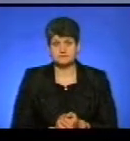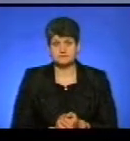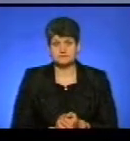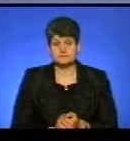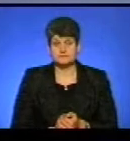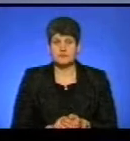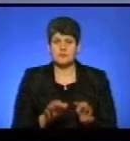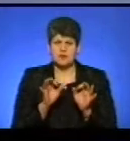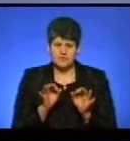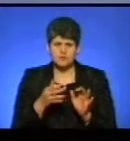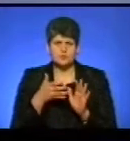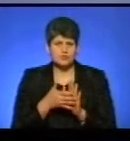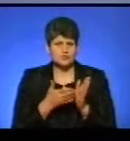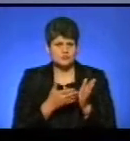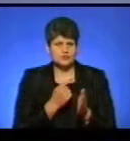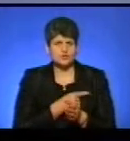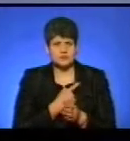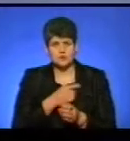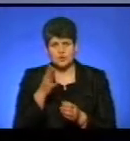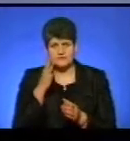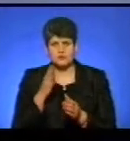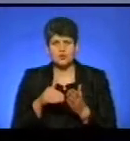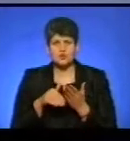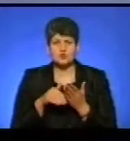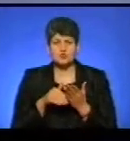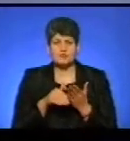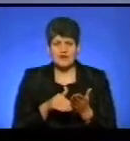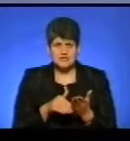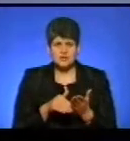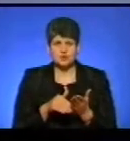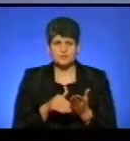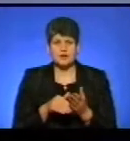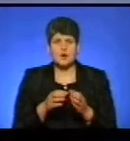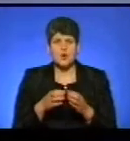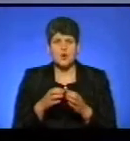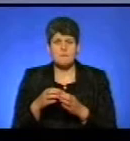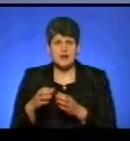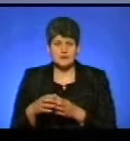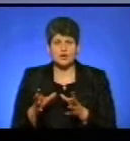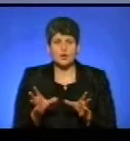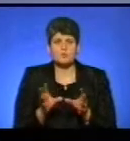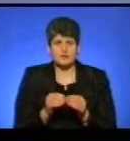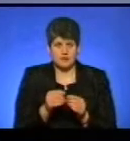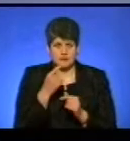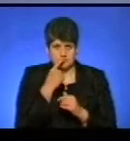Чи правильно ми розуміємо, що медичну і освітню субвенцію громади, які щойно об'єдналися, будуть